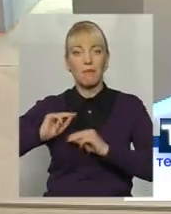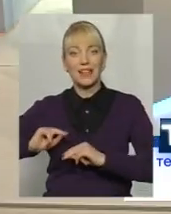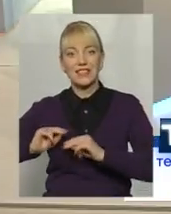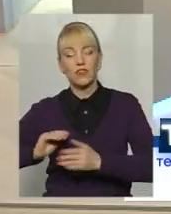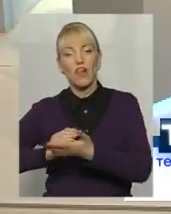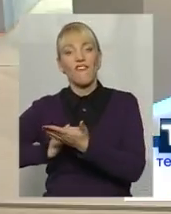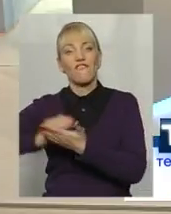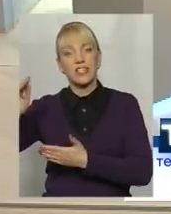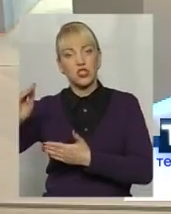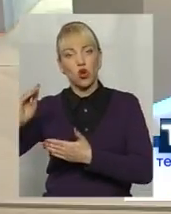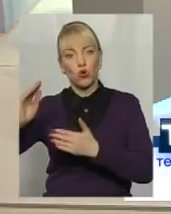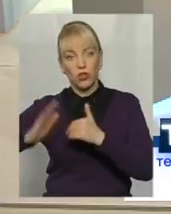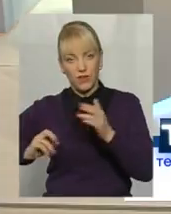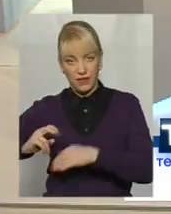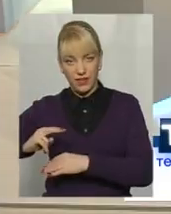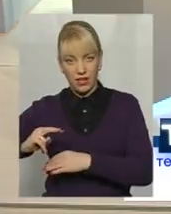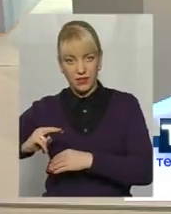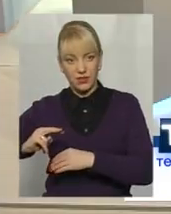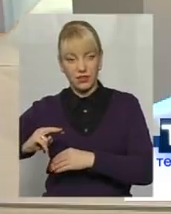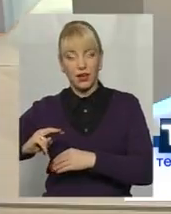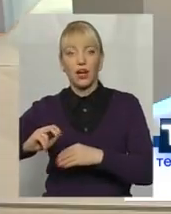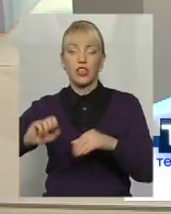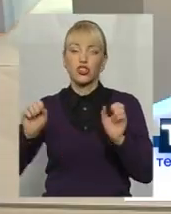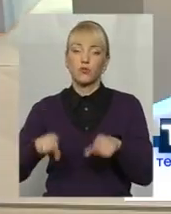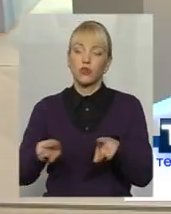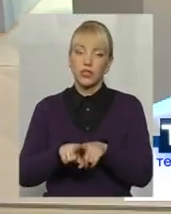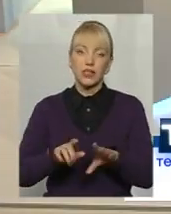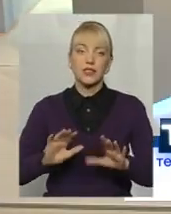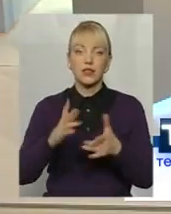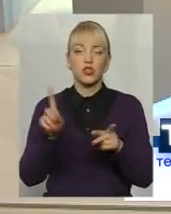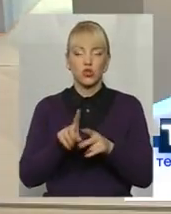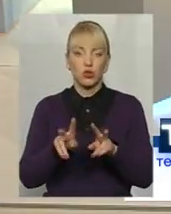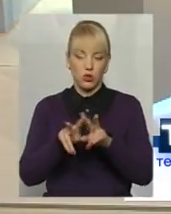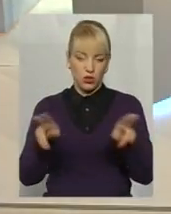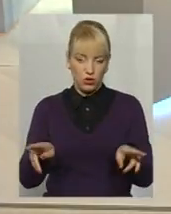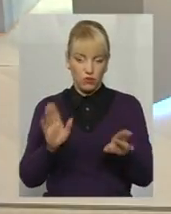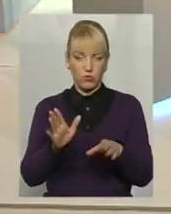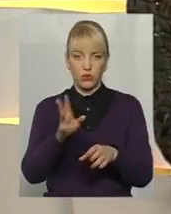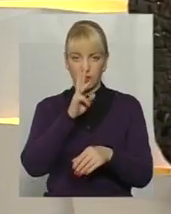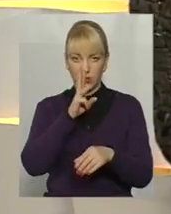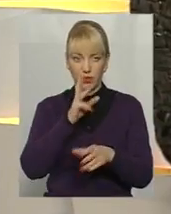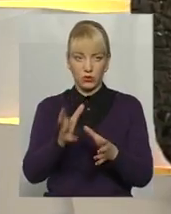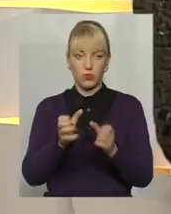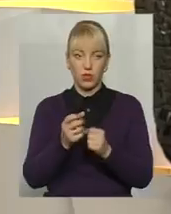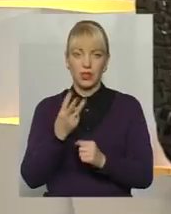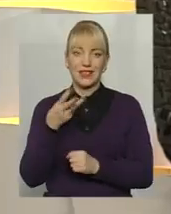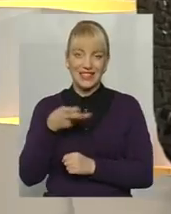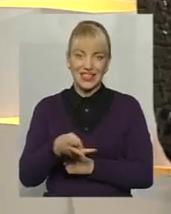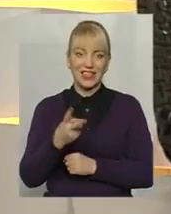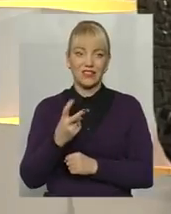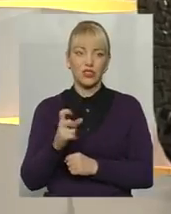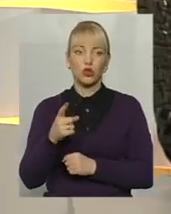високого класу може статися так, що вони отримуватимуть одну, ту саму, 3200, тому що